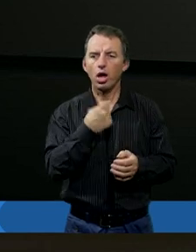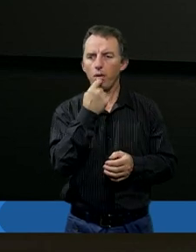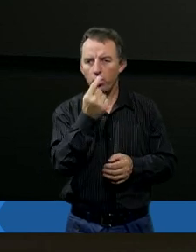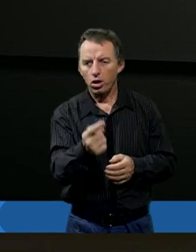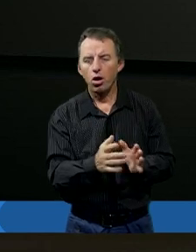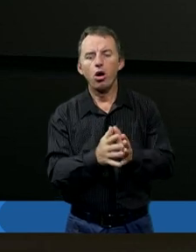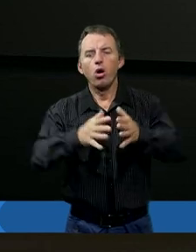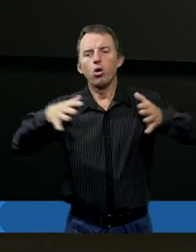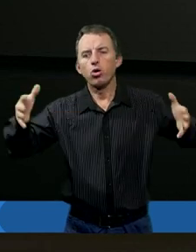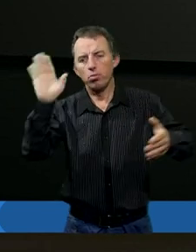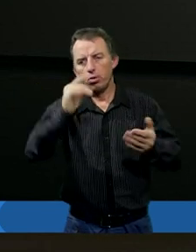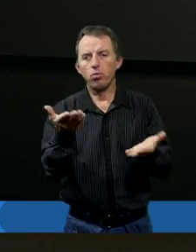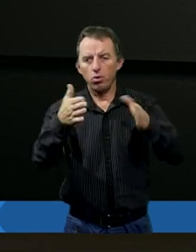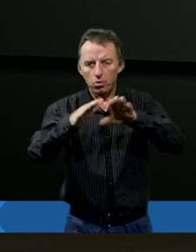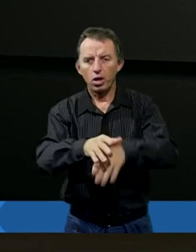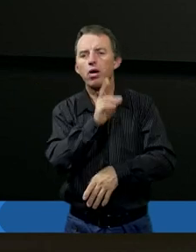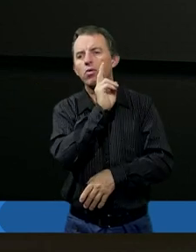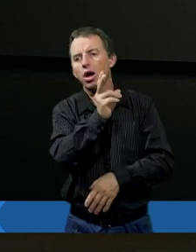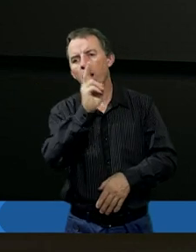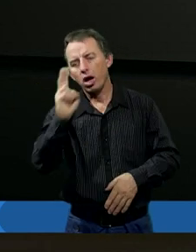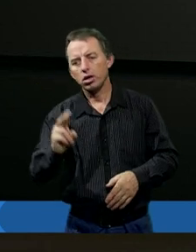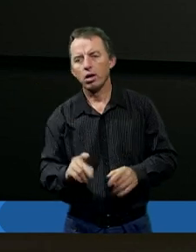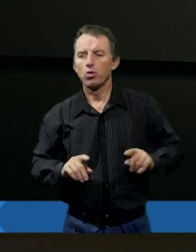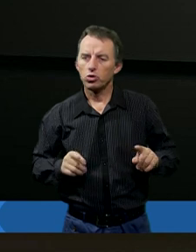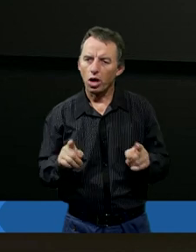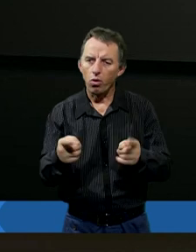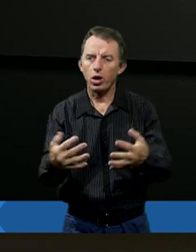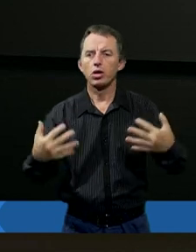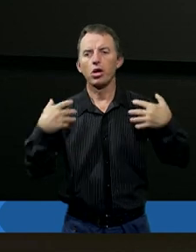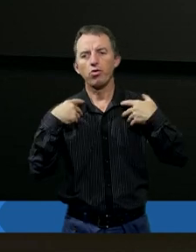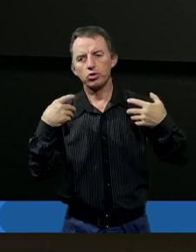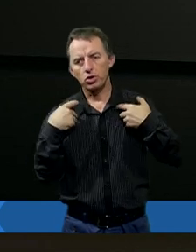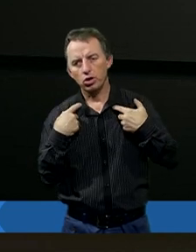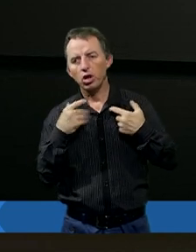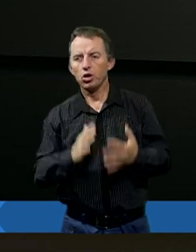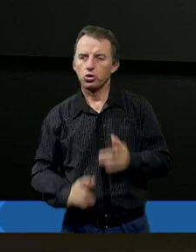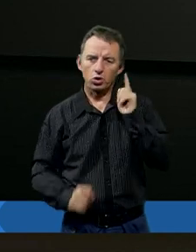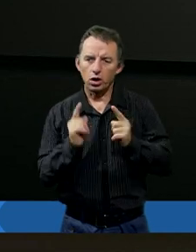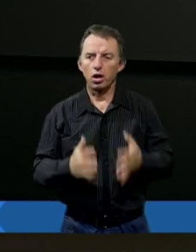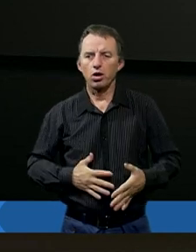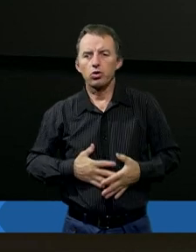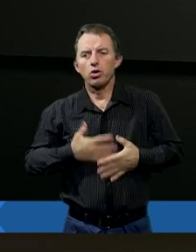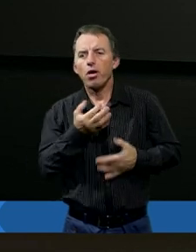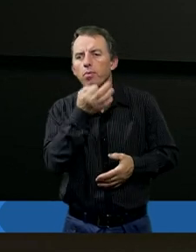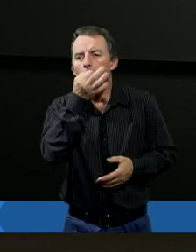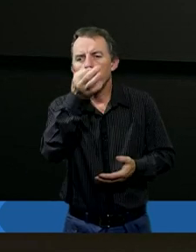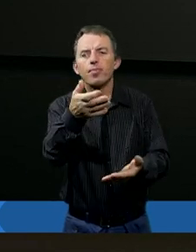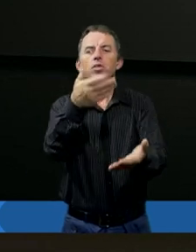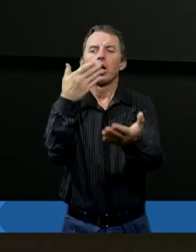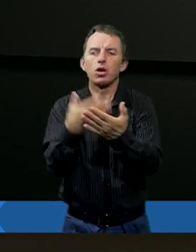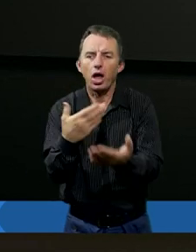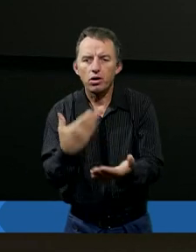szczerze, Bóg mi ogromnie błogosławi. Absolutnie w każdym aspekcie mojego życia. Czasami się dziwię i czasami zadaję pytania,